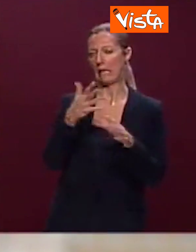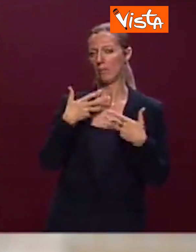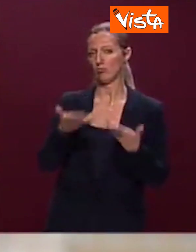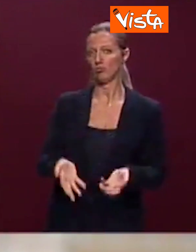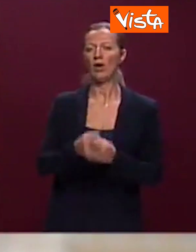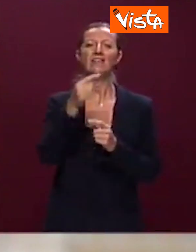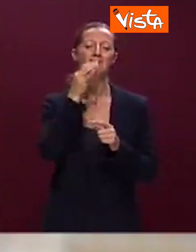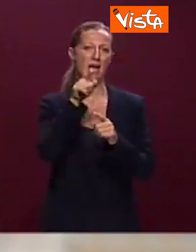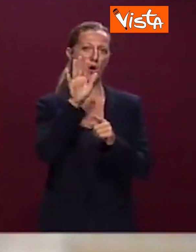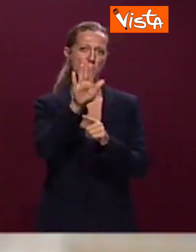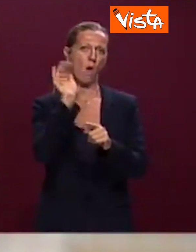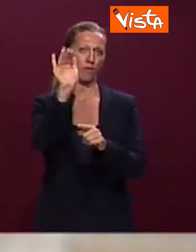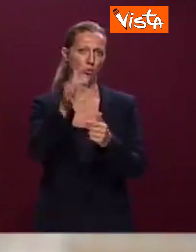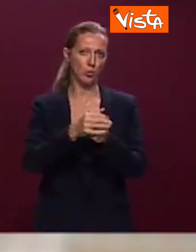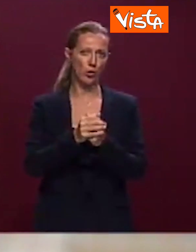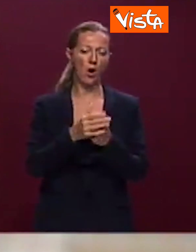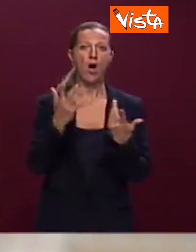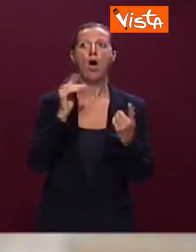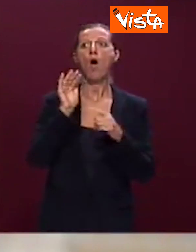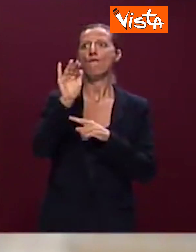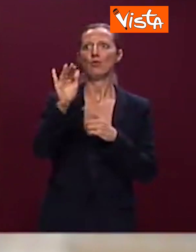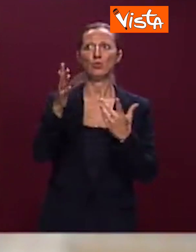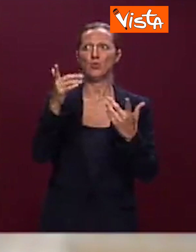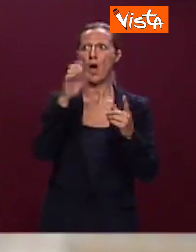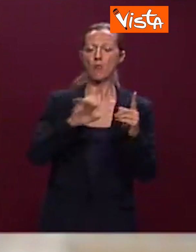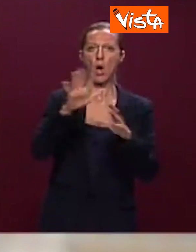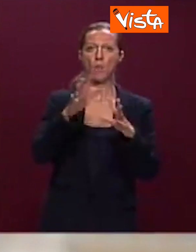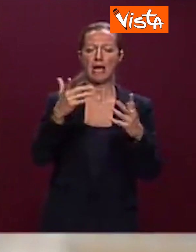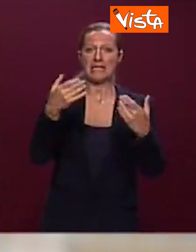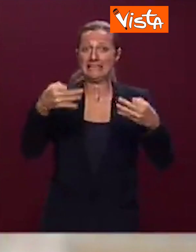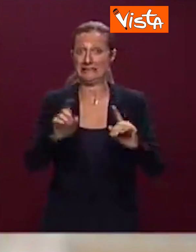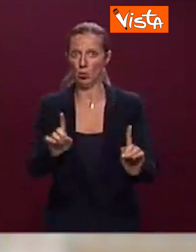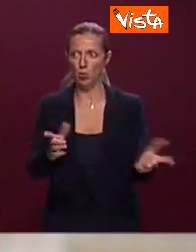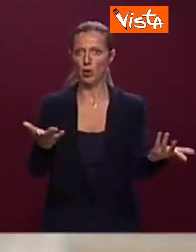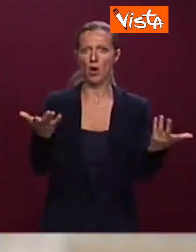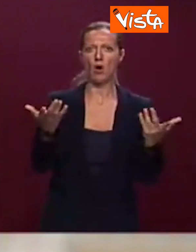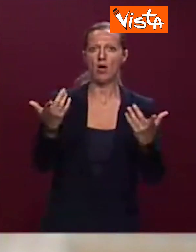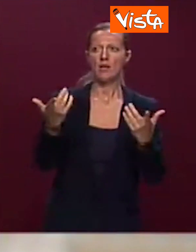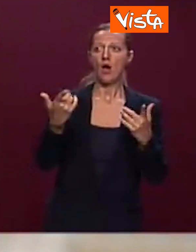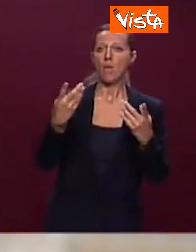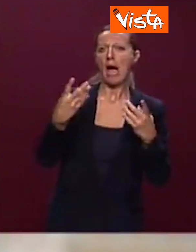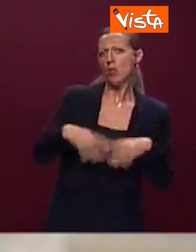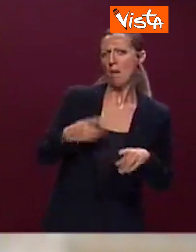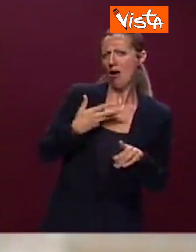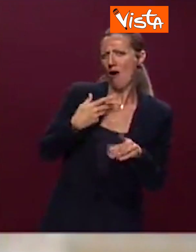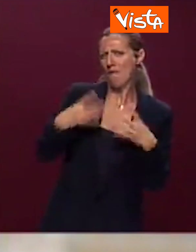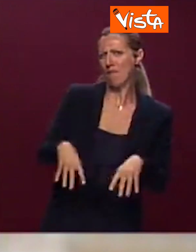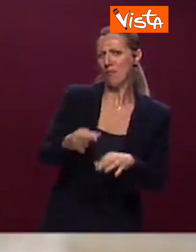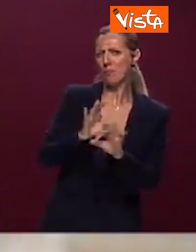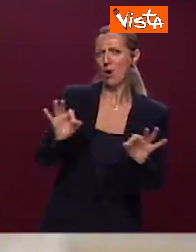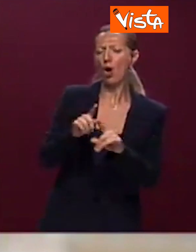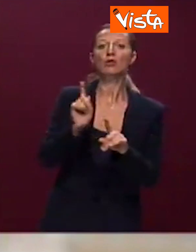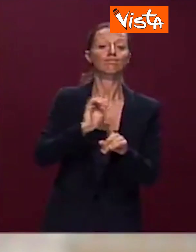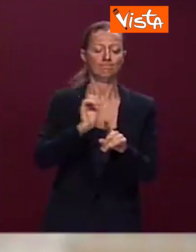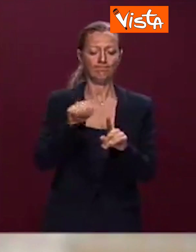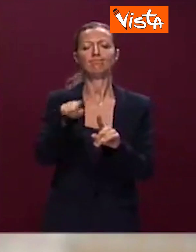suo futuro, altamente incerto, non scontato, futuro sul quale dovremmo organizzare collettivamente